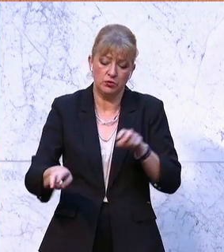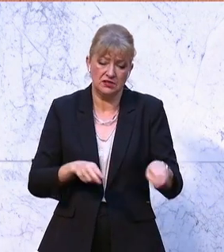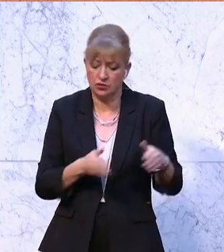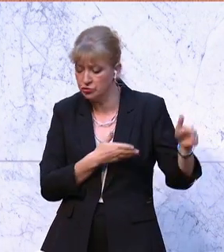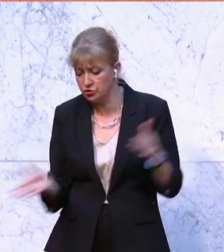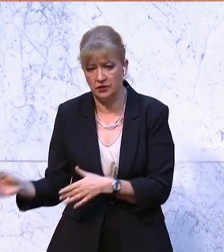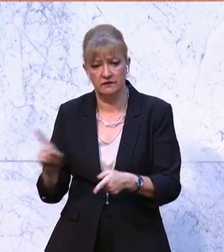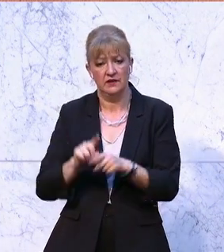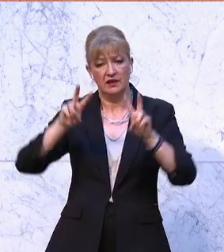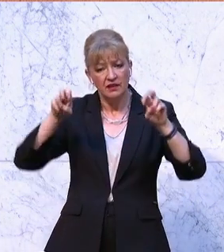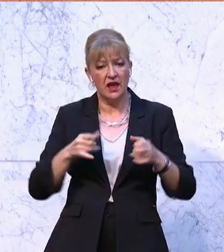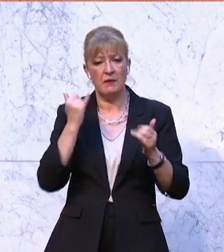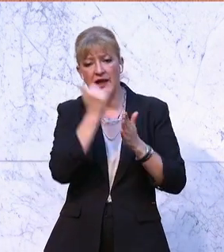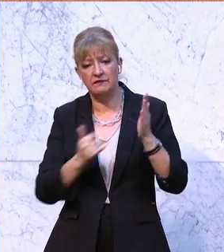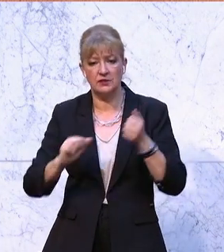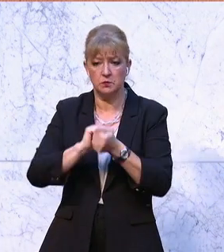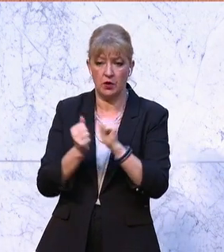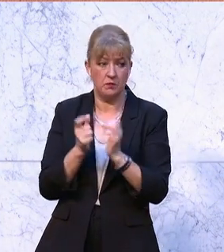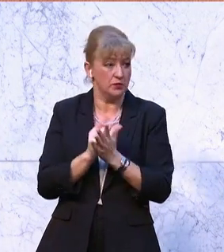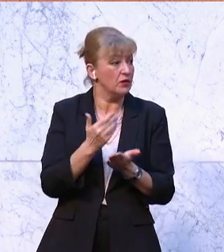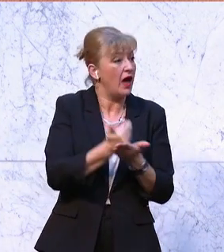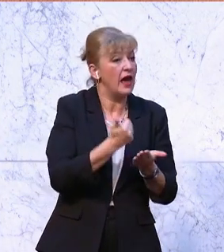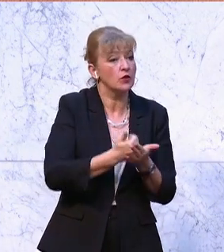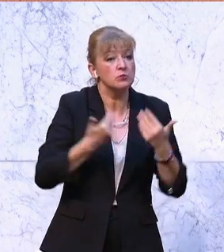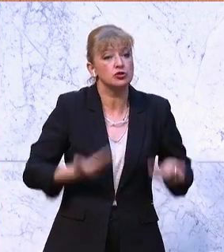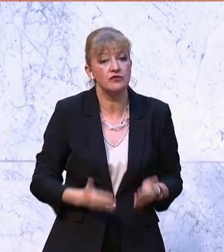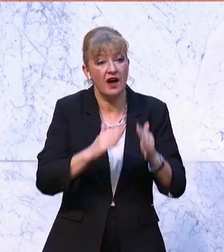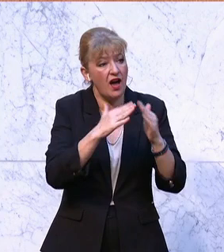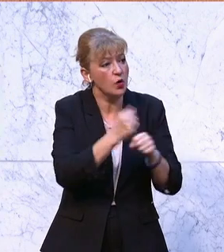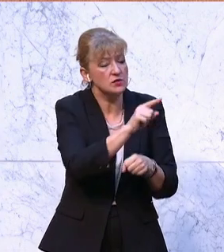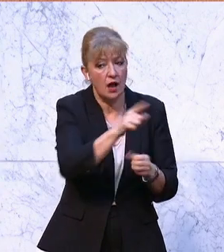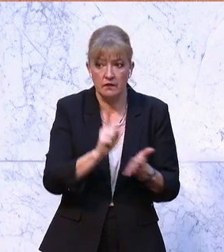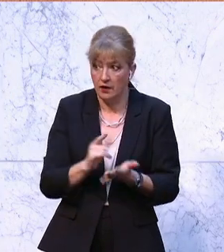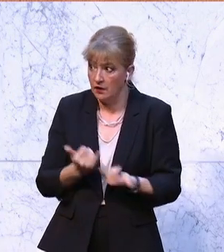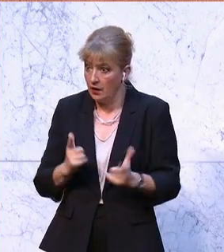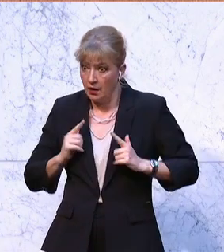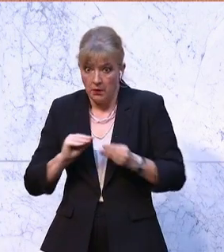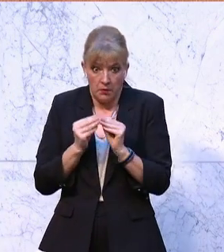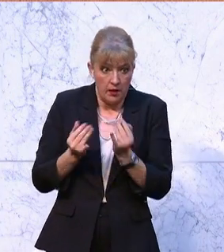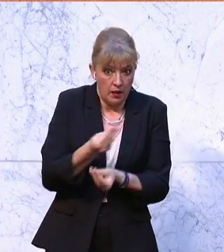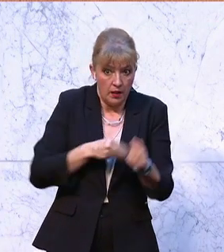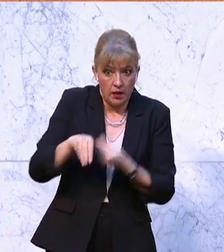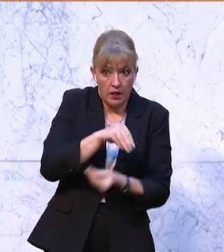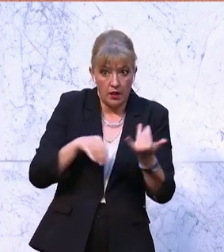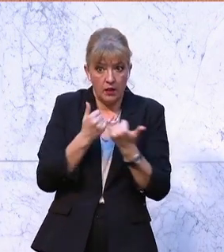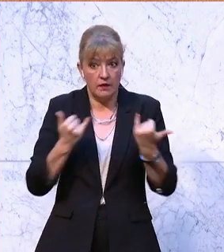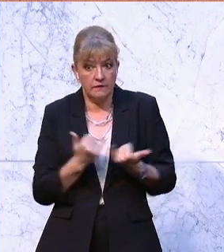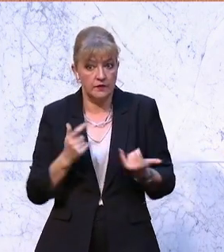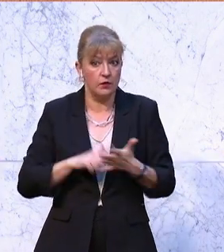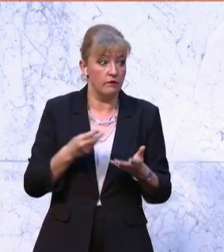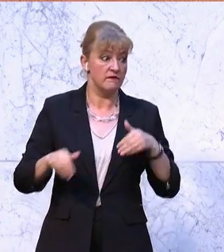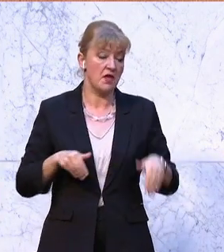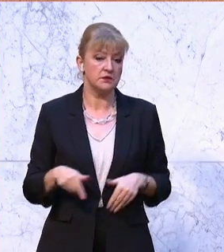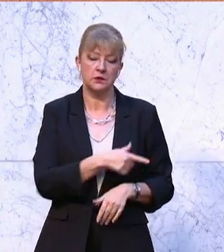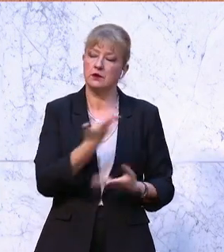Inflationsbekämpfung stürzt die einkommensschwachen Haushalte in existenzielle Probleme. Und der Finanzminister